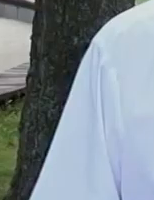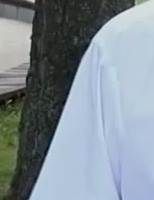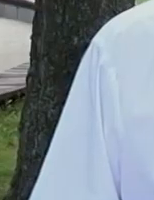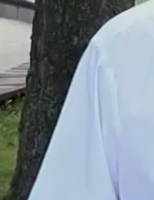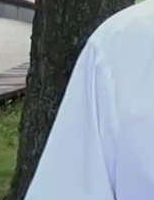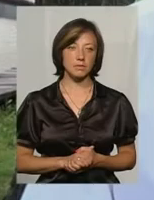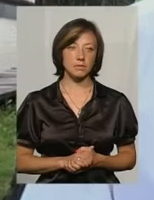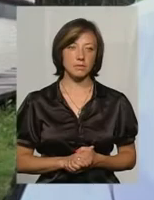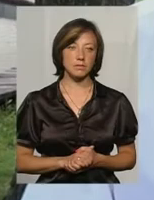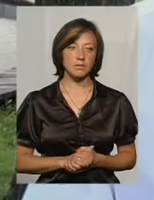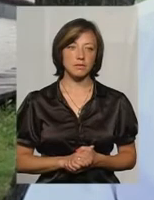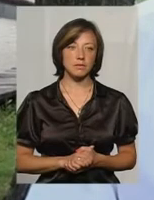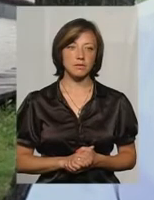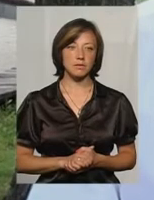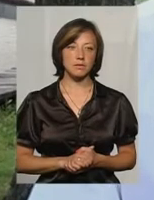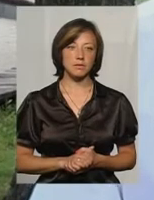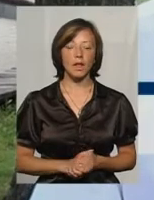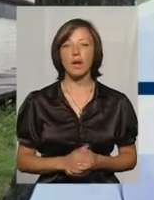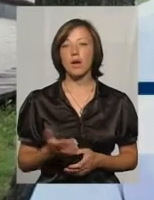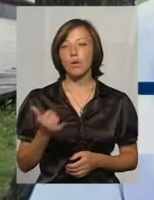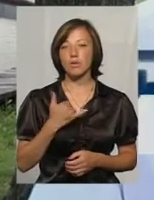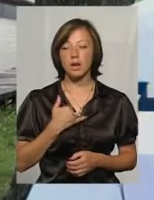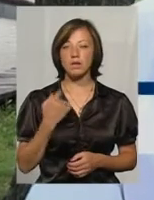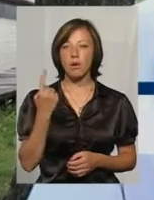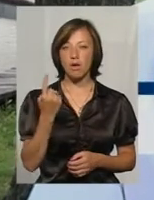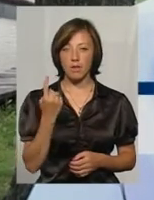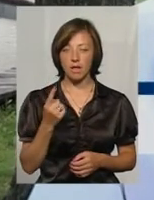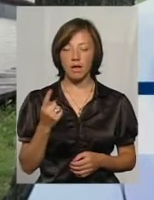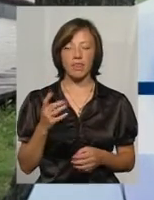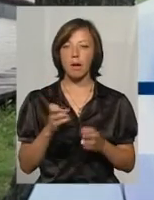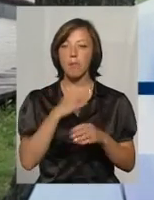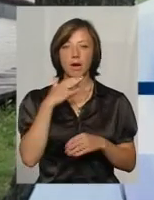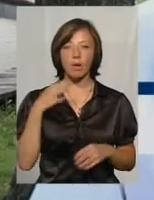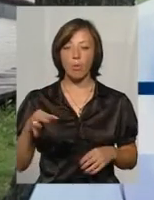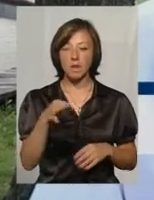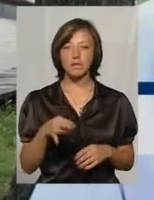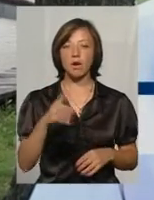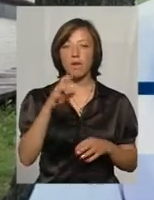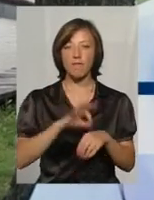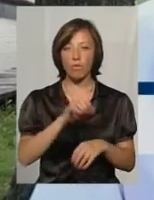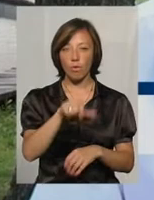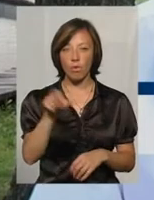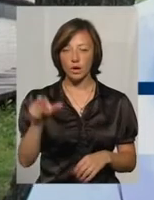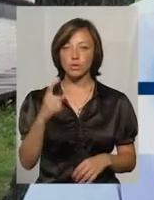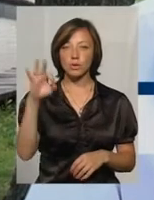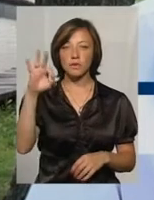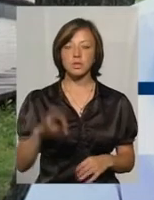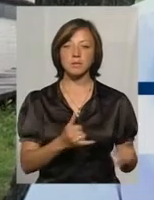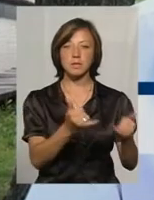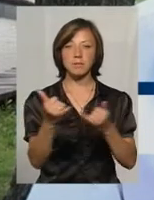Ми одна не з багатьох областей, хворі 100% забезпечені